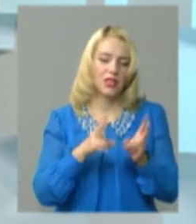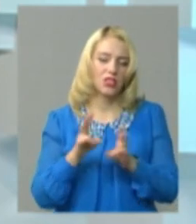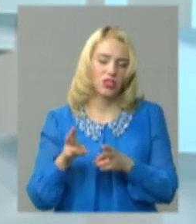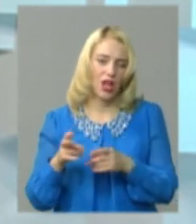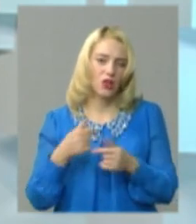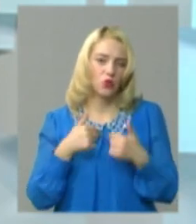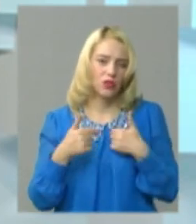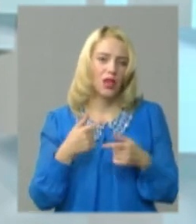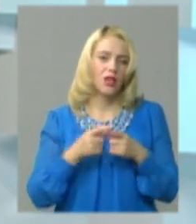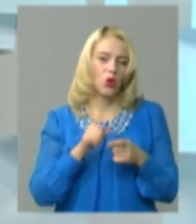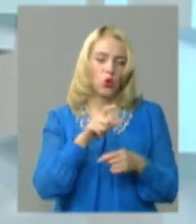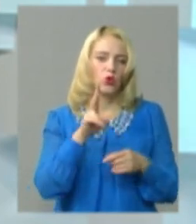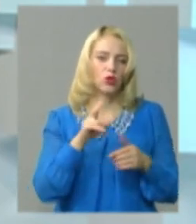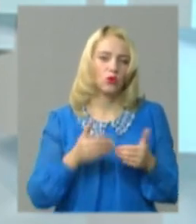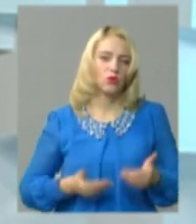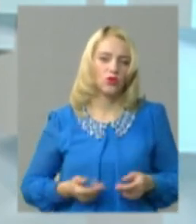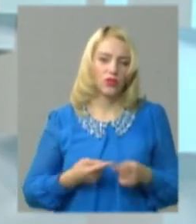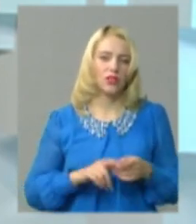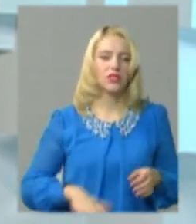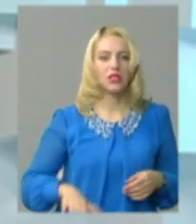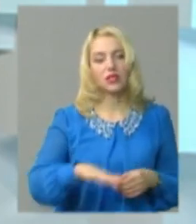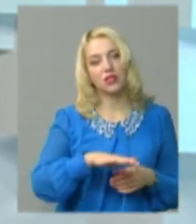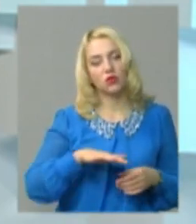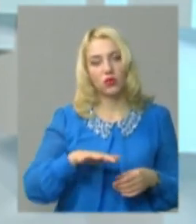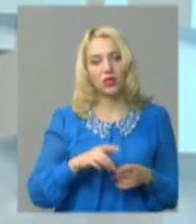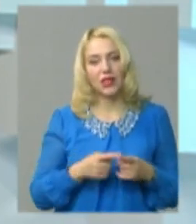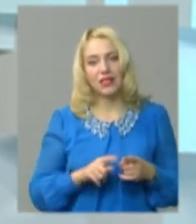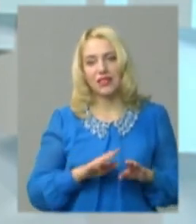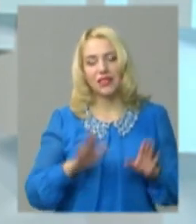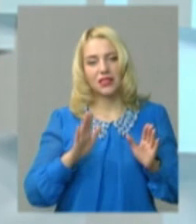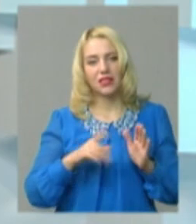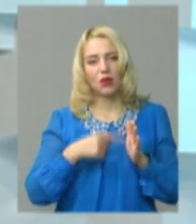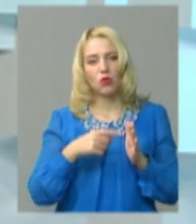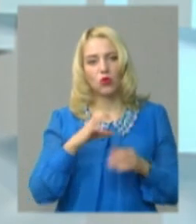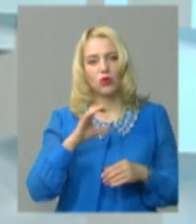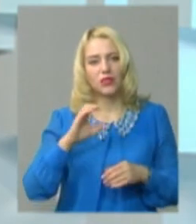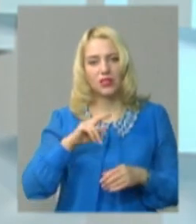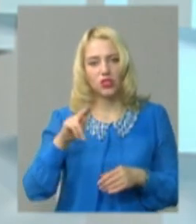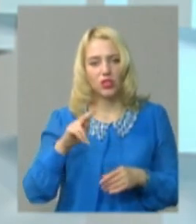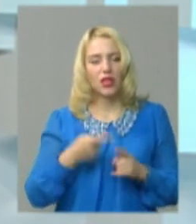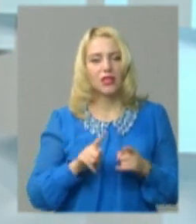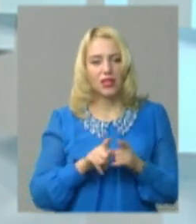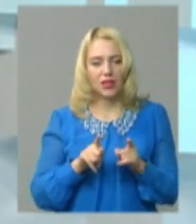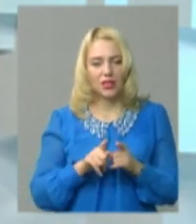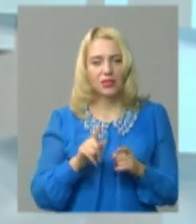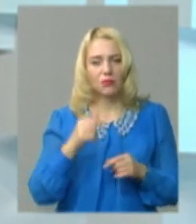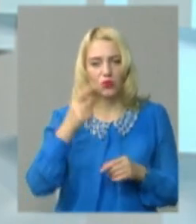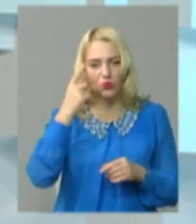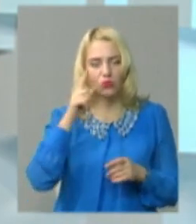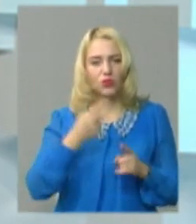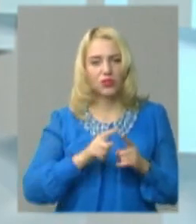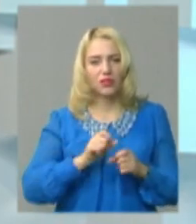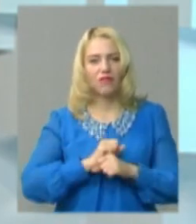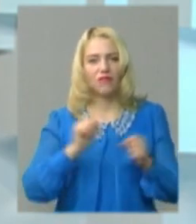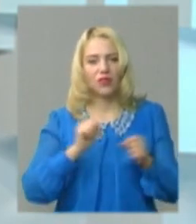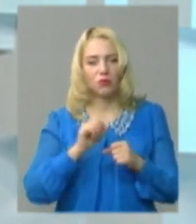як правило, це люди, ті, які проживають на даних територіях. І це не тільки моторсіччі стосується, і я думаю, що ті